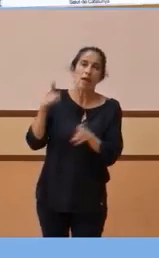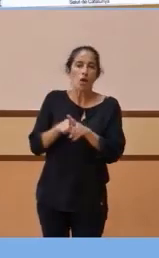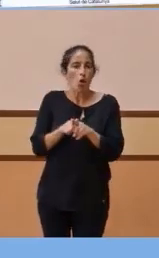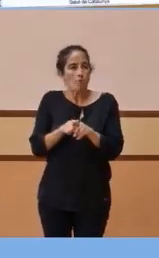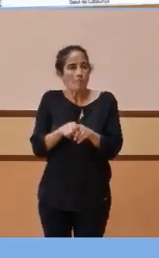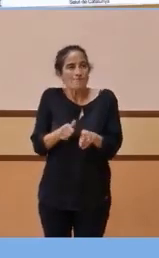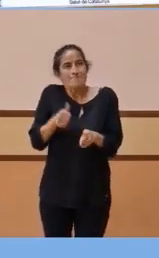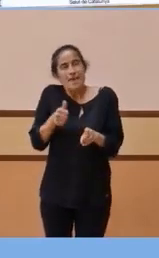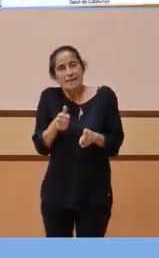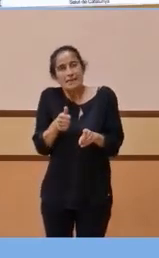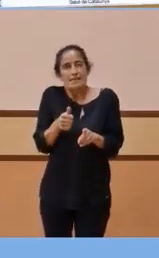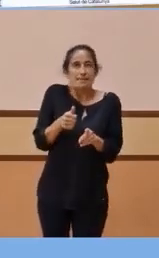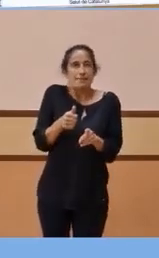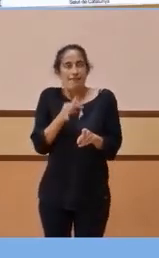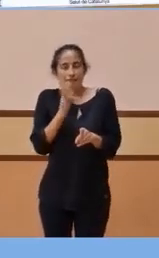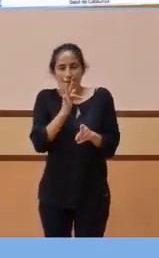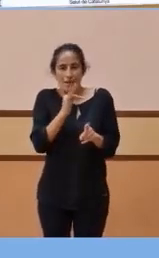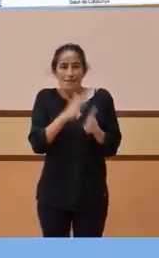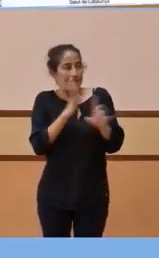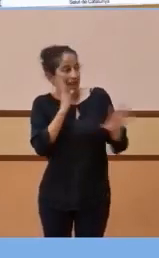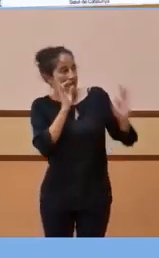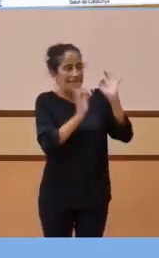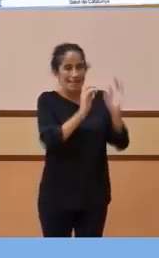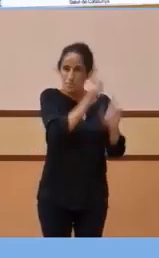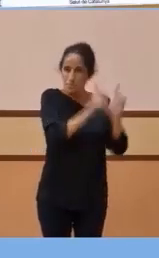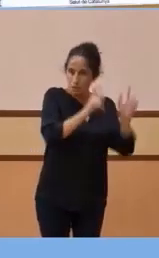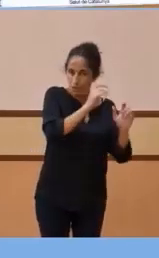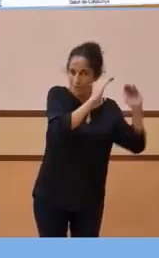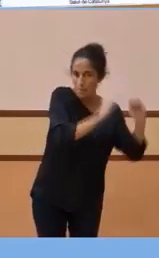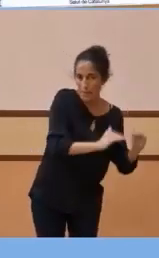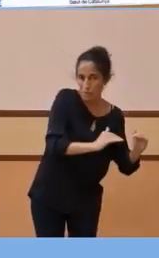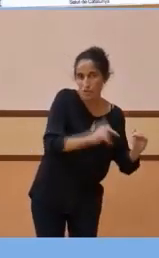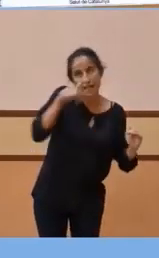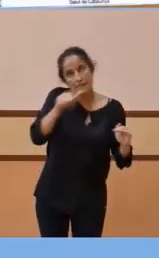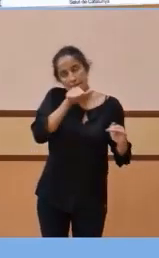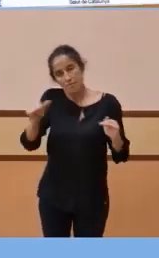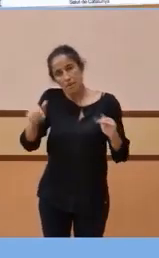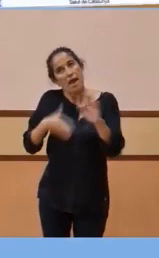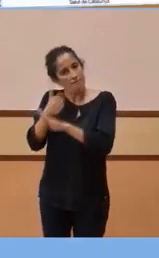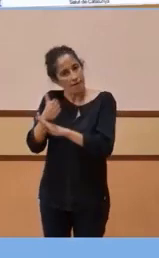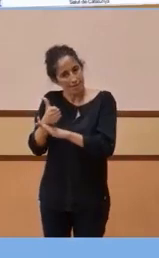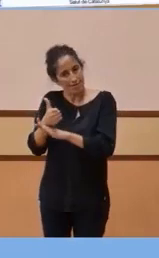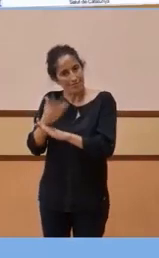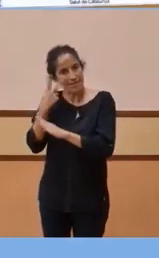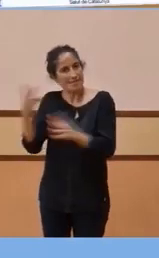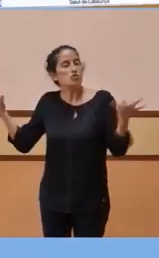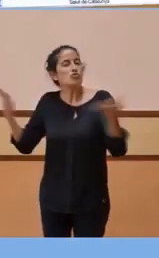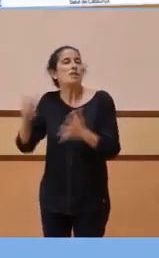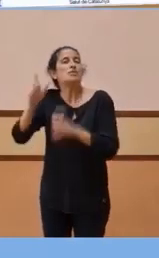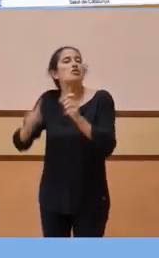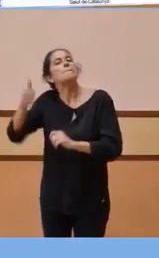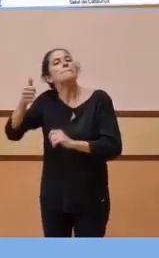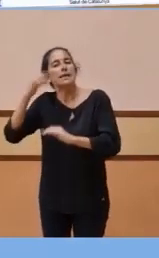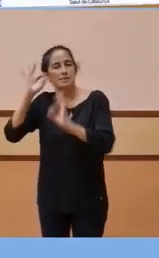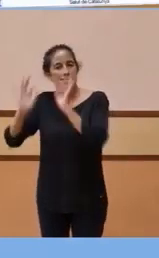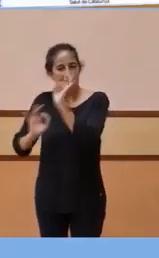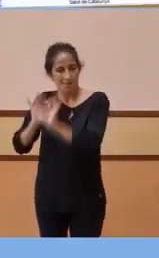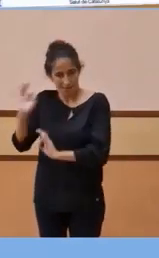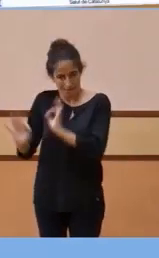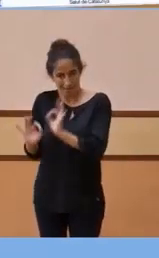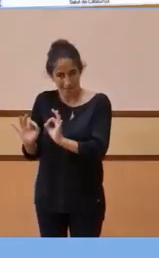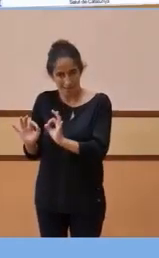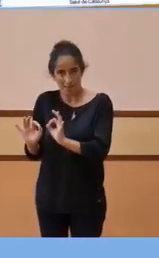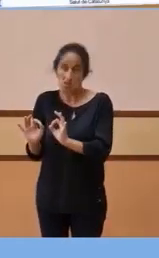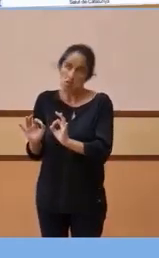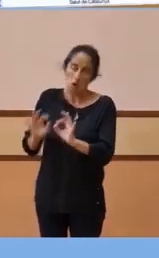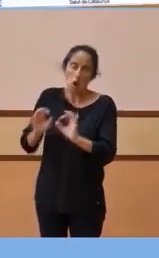punt de vista del risc de les persones que hi van que no pas aquesta. En qualsevol cas, ja els hi dic, sobre números baixos i, per tant,